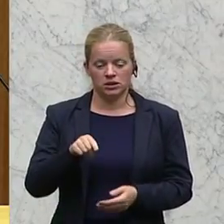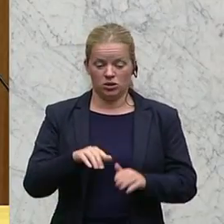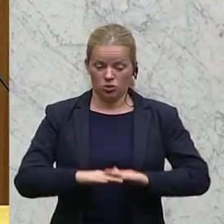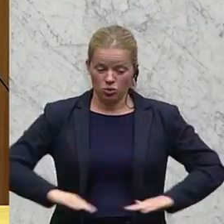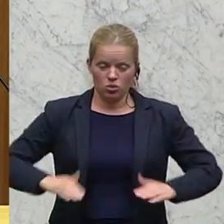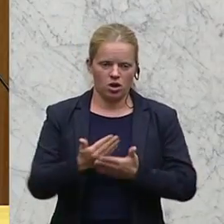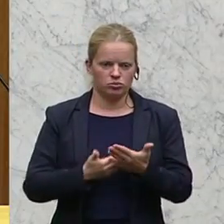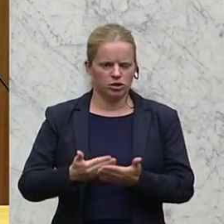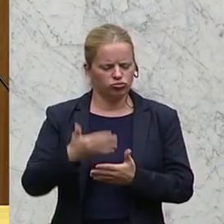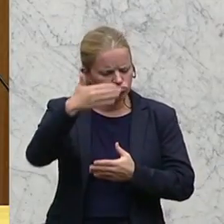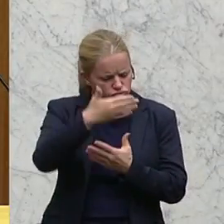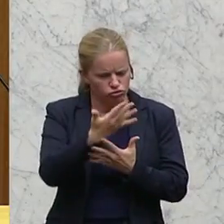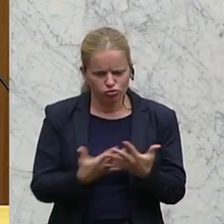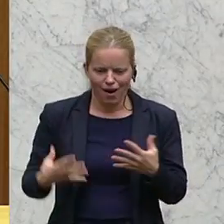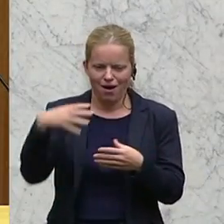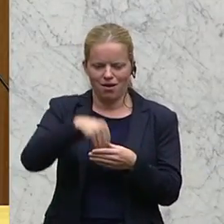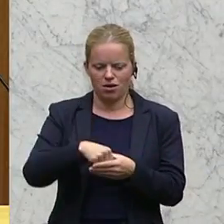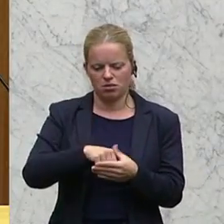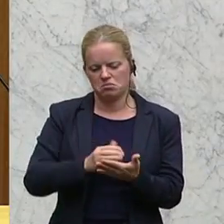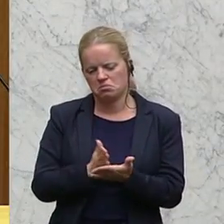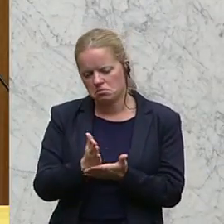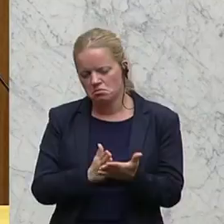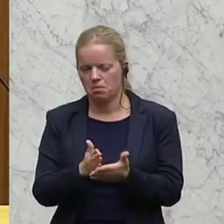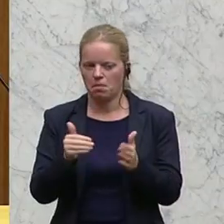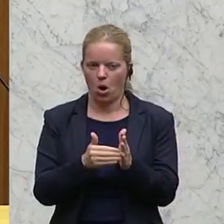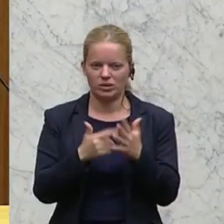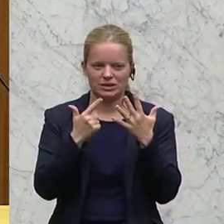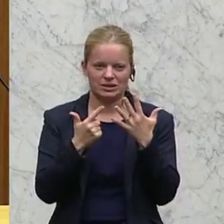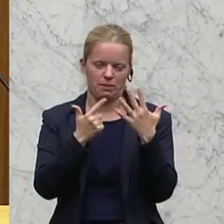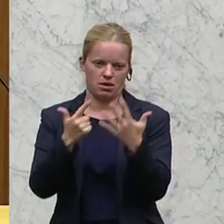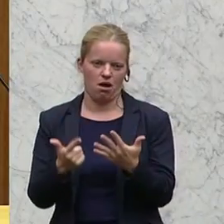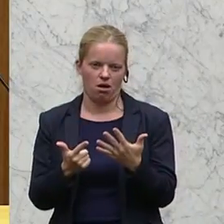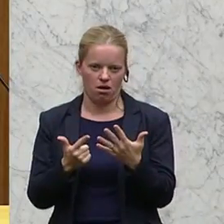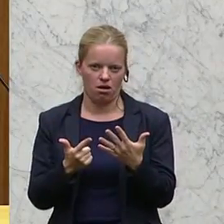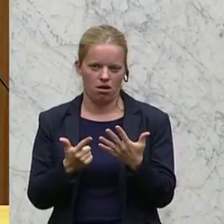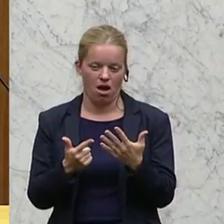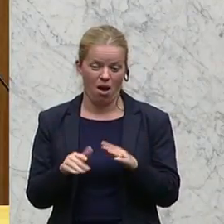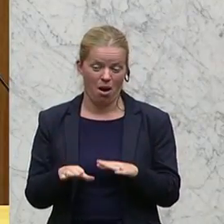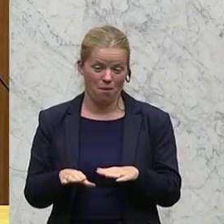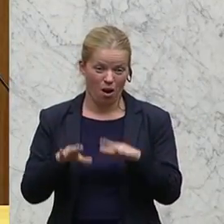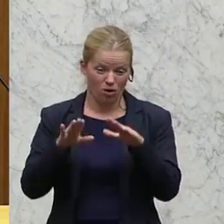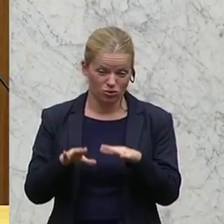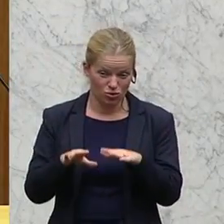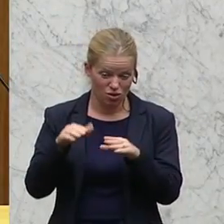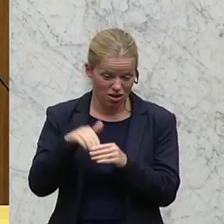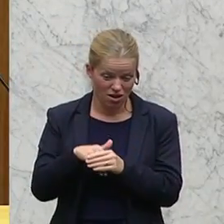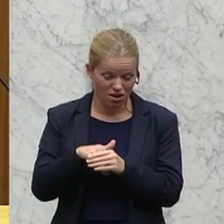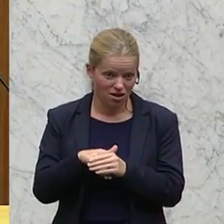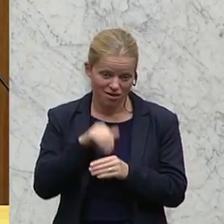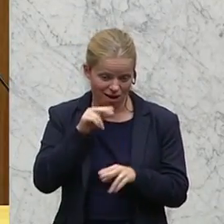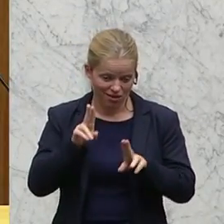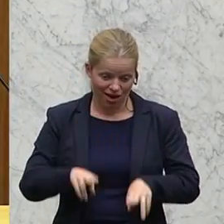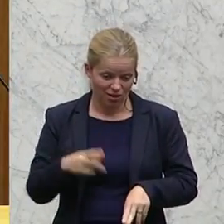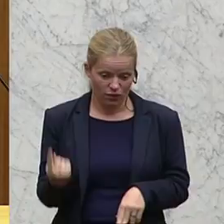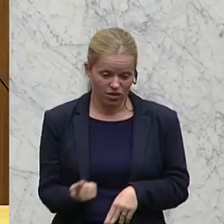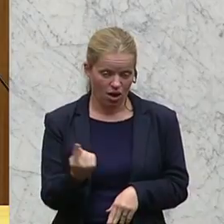einer Sprachausbildung fordert durchschnittlich sieben Jahre. Da Asyl allerdings definitiv kein Recht auf